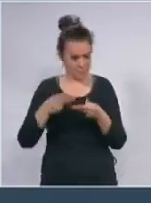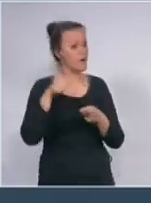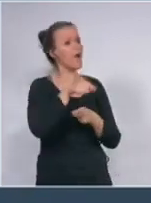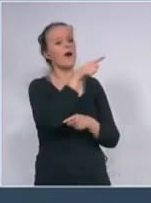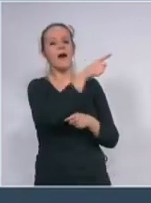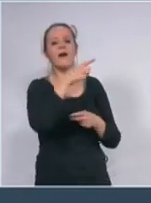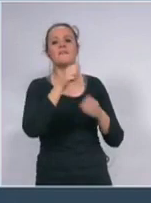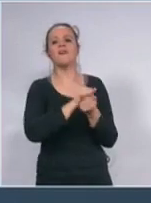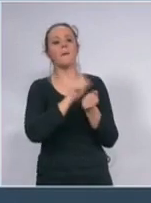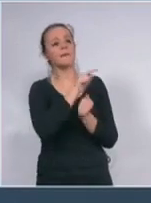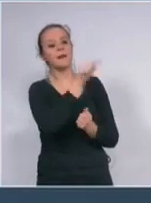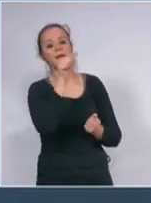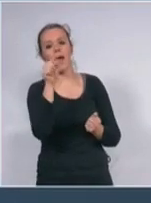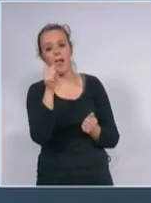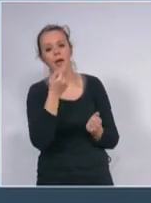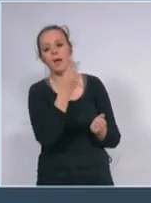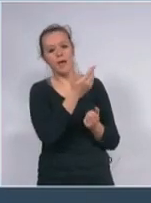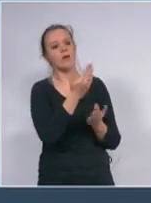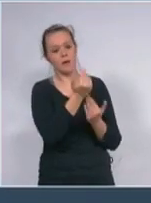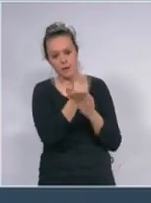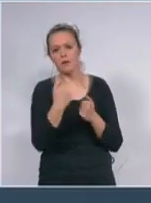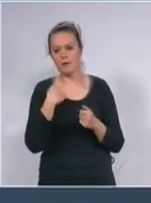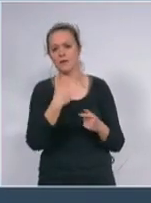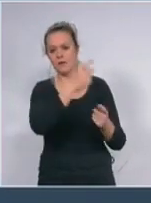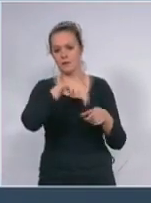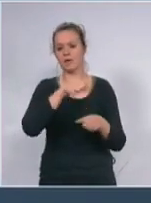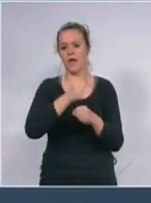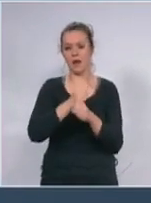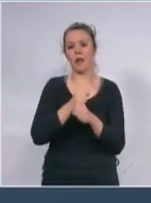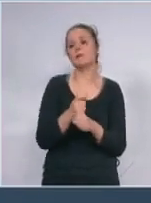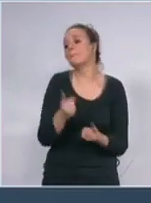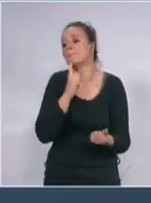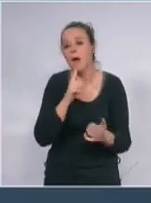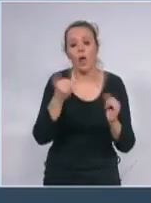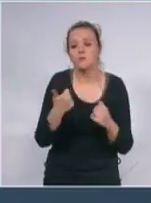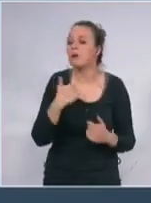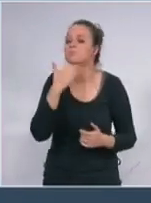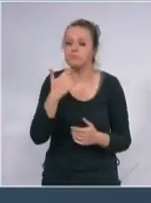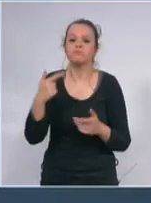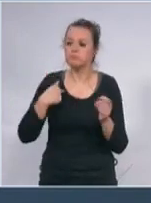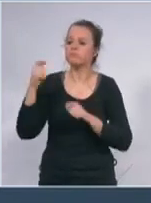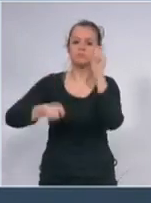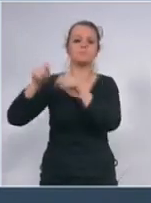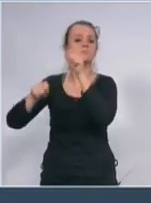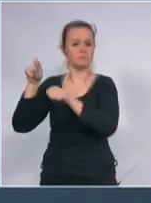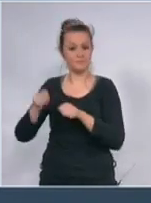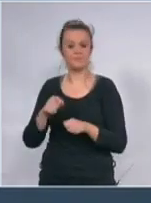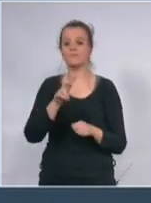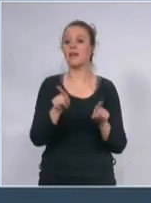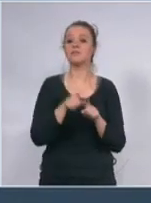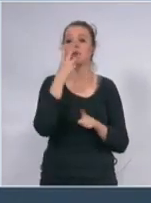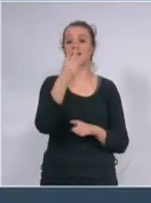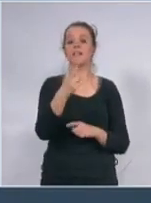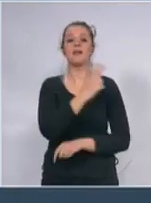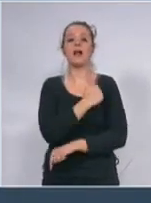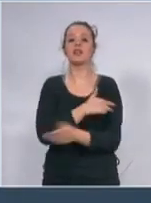količina nedovoljna količina ali kupujemo mašine za maske sve što je neophodno umeđu vremena u razvijeli smo kao što ste vidjeli za naše kliničke